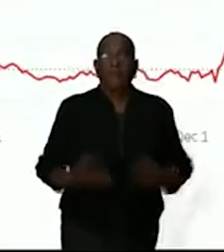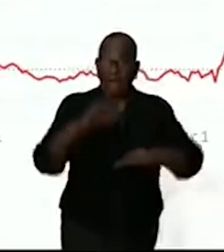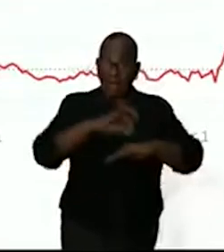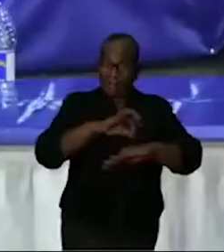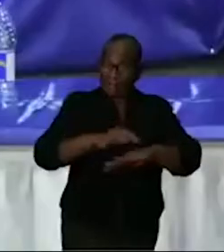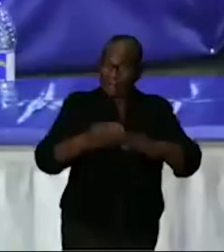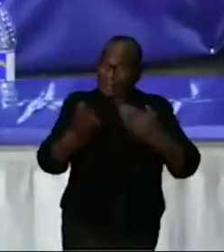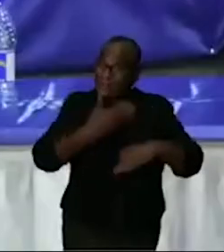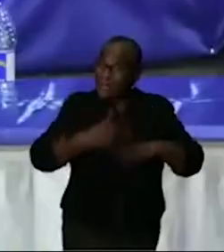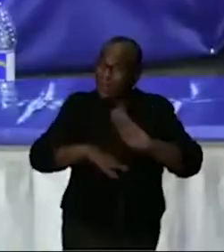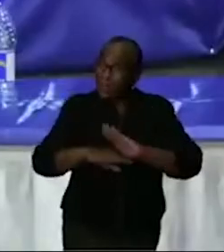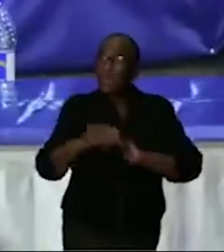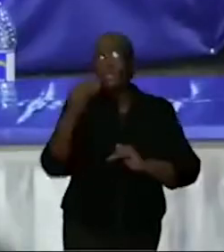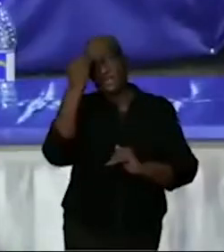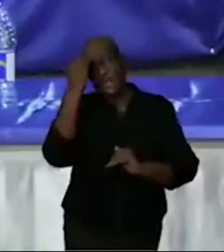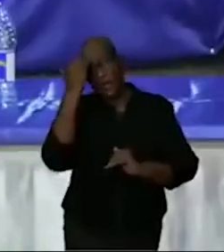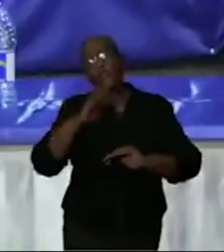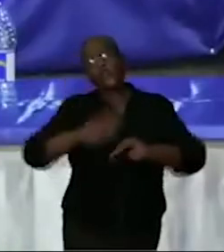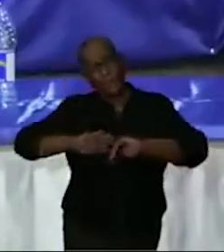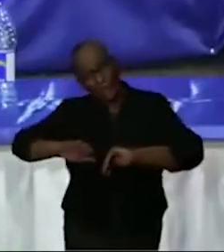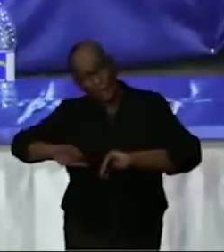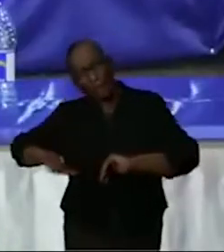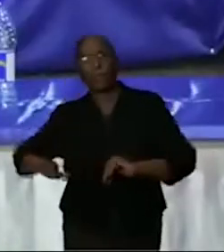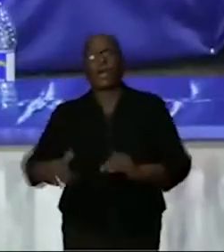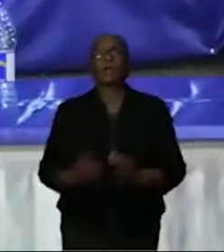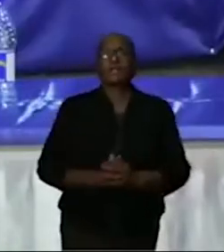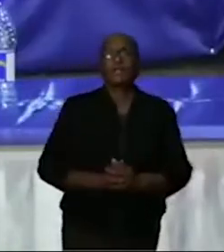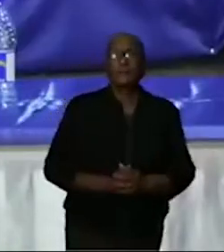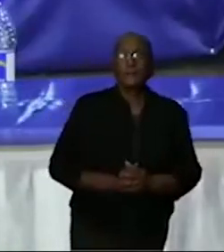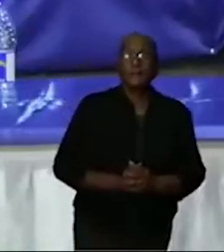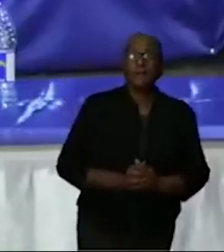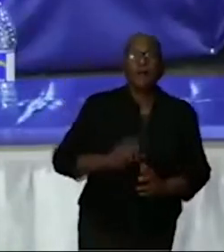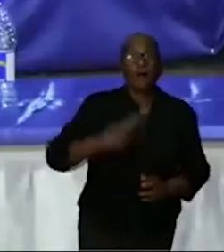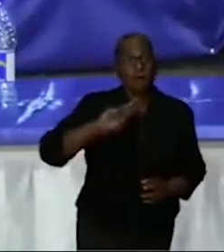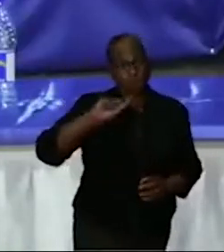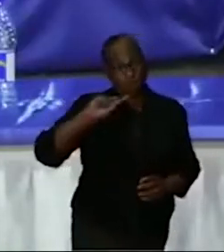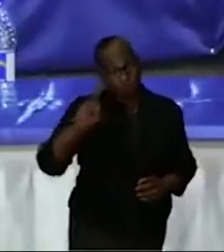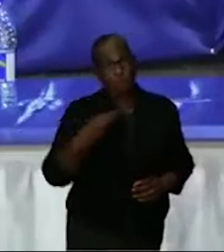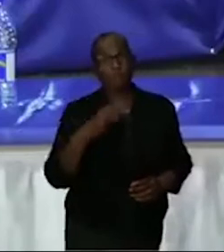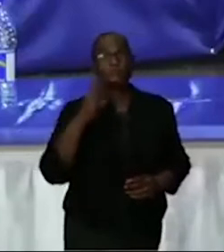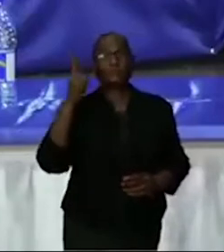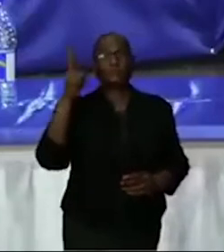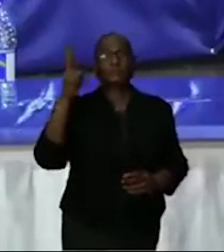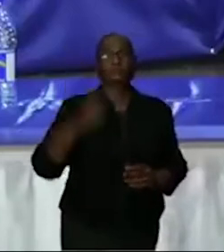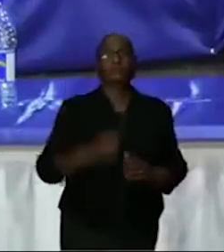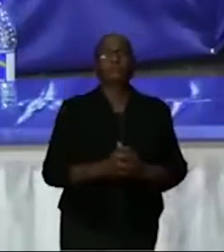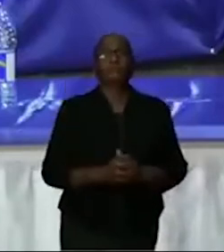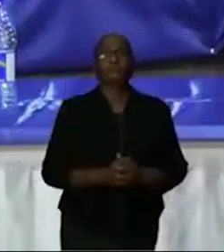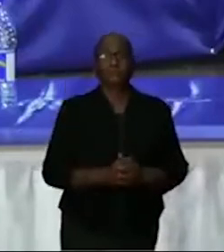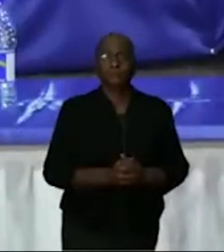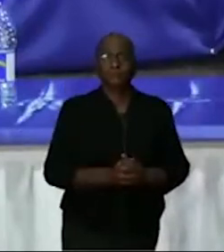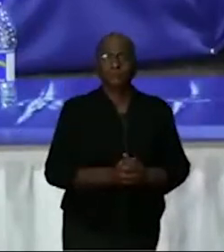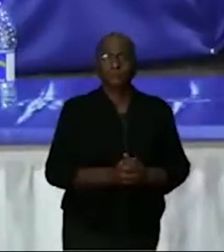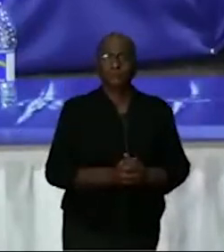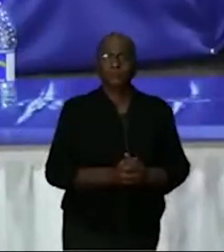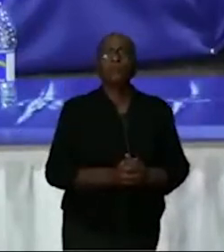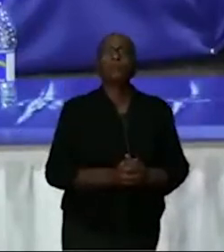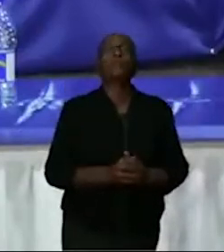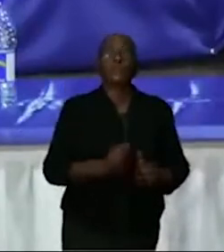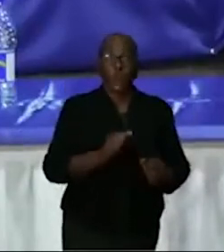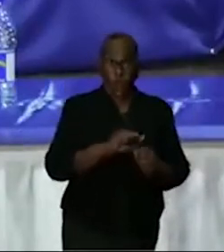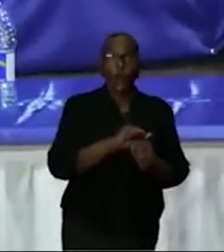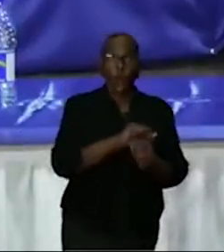besmetten zijn. In de volgende slide nu, zie je de verdeling van het aantal covid